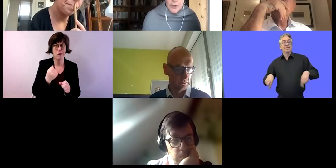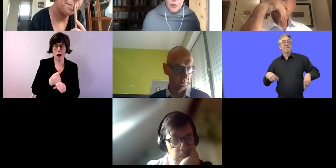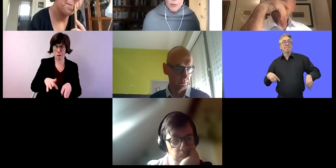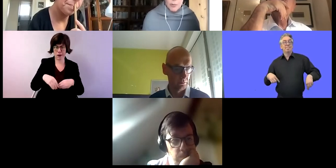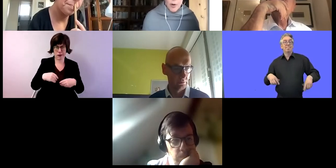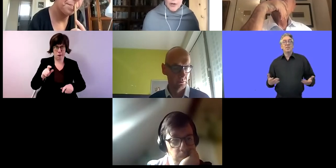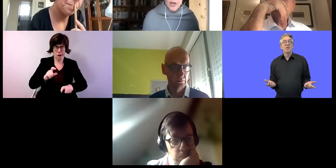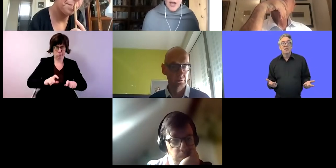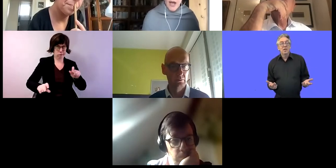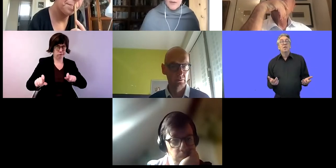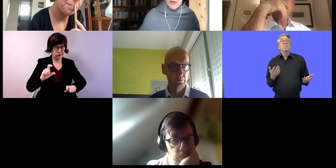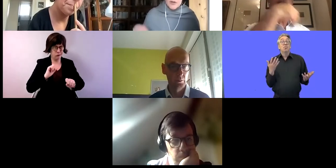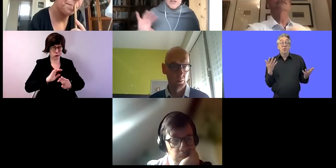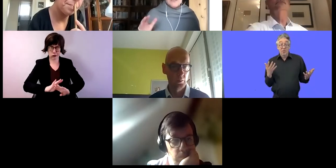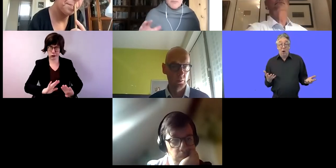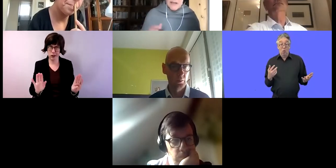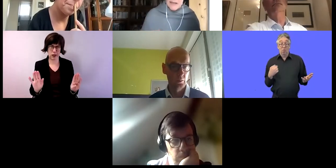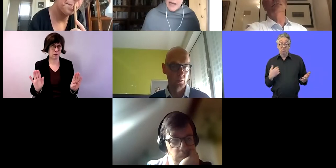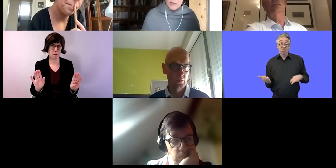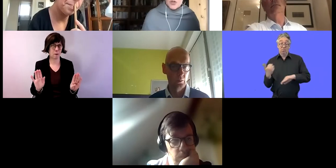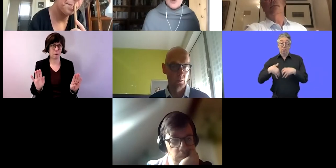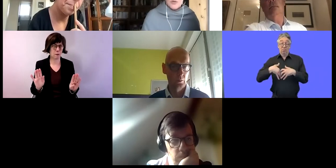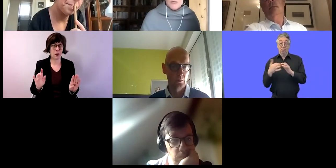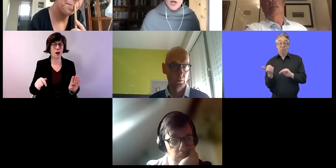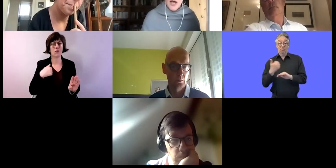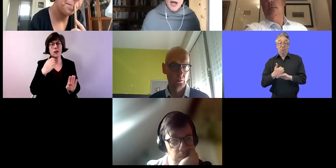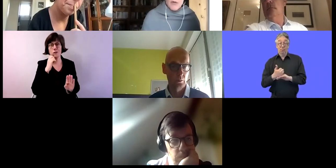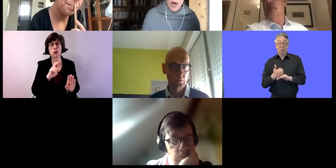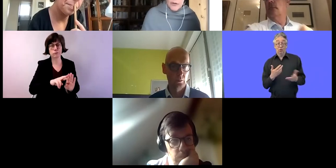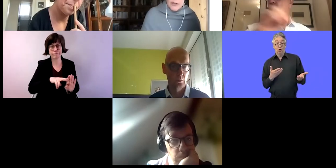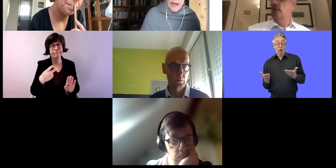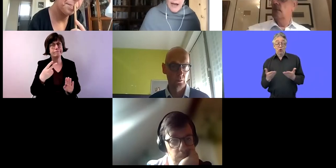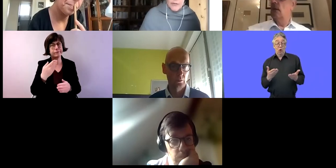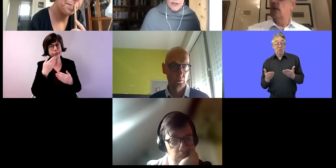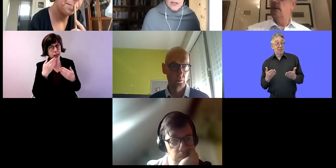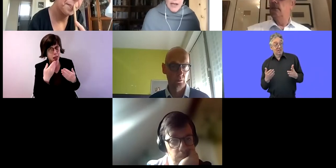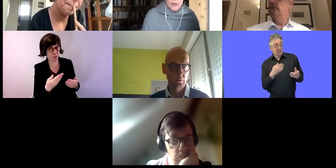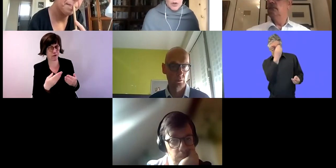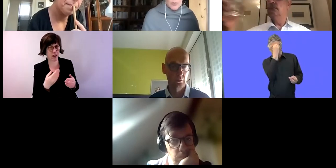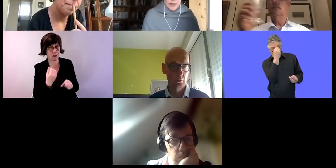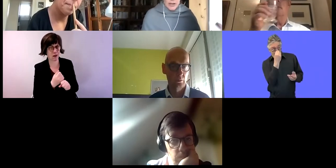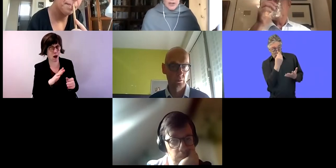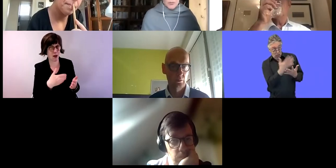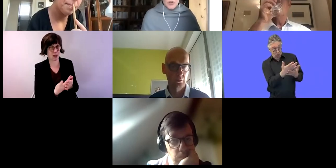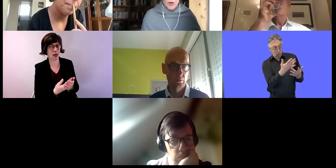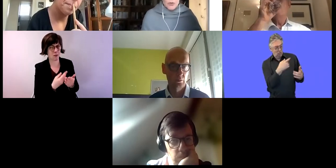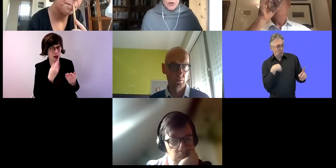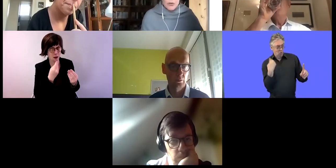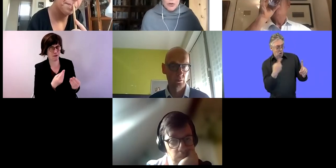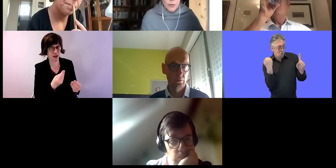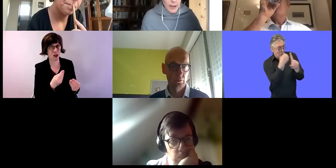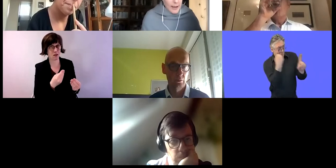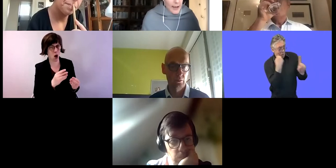diesem Schritt zurück. Da wollen wir also entsprechenden Rat den Arbeitgeberinnen und Arbeitgebern geben, auch von